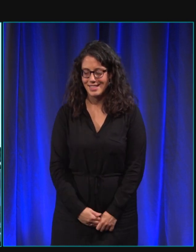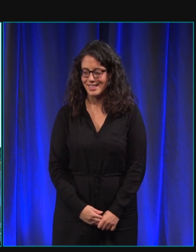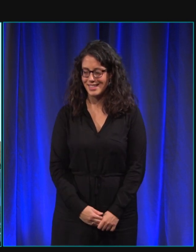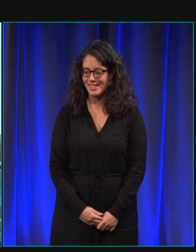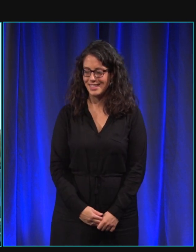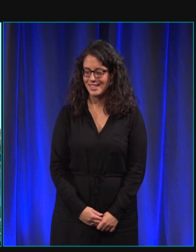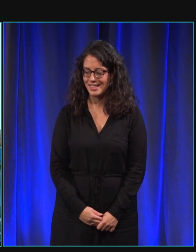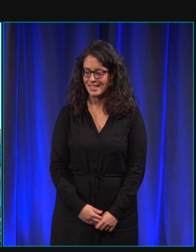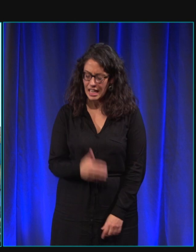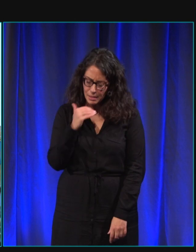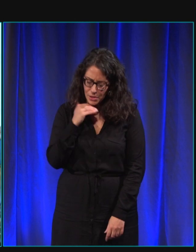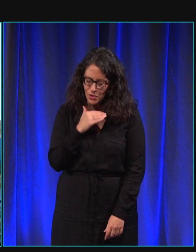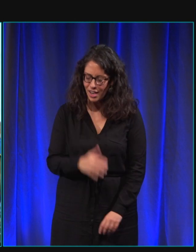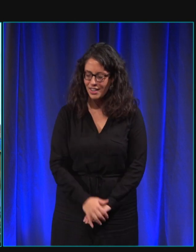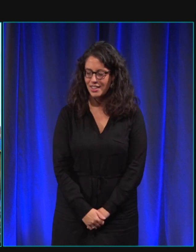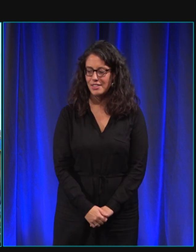Dépêche-toi.